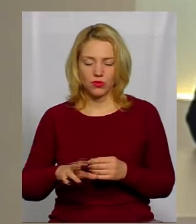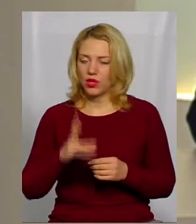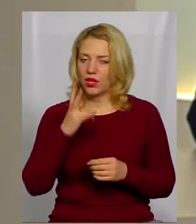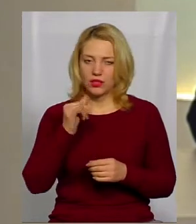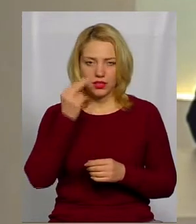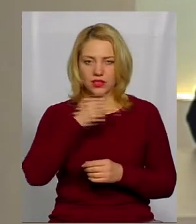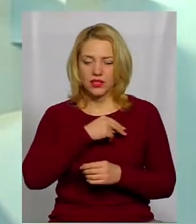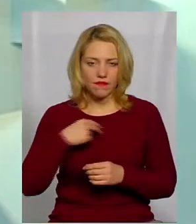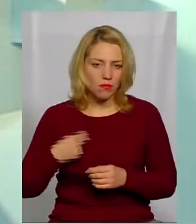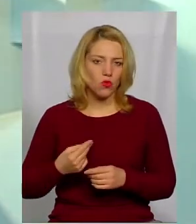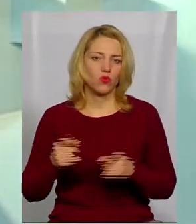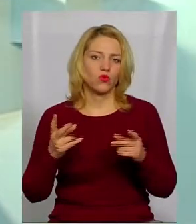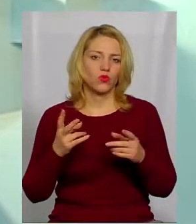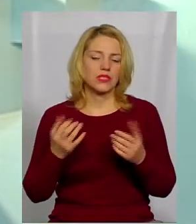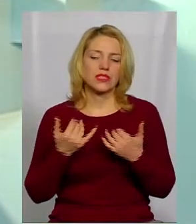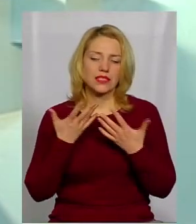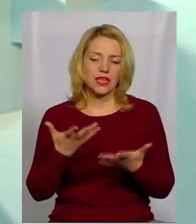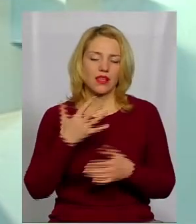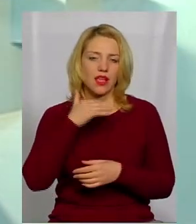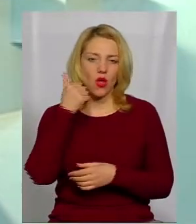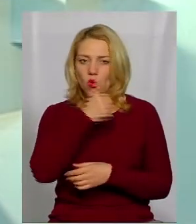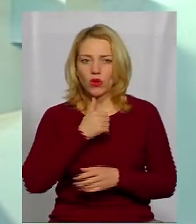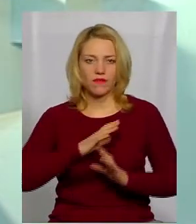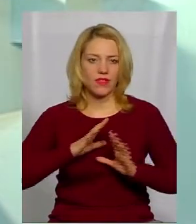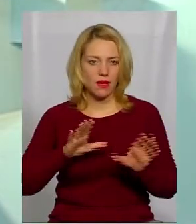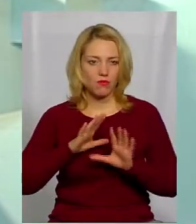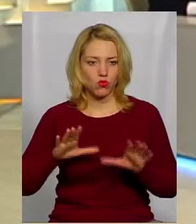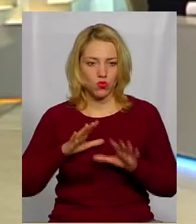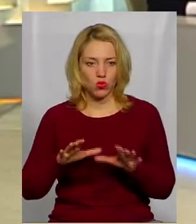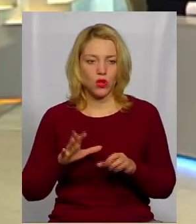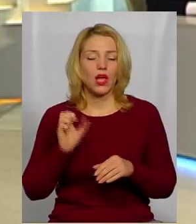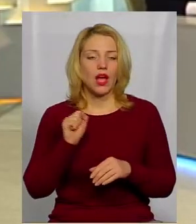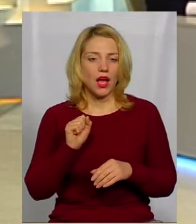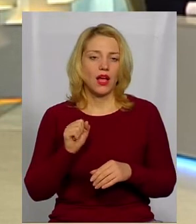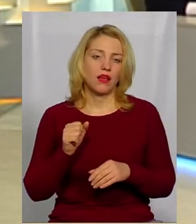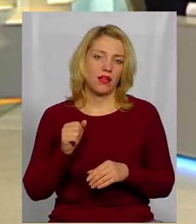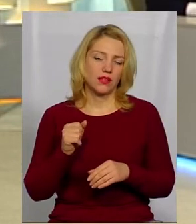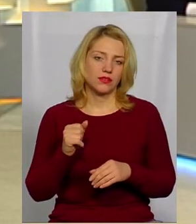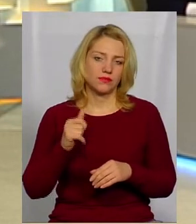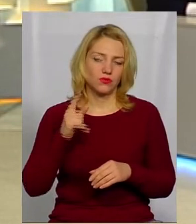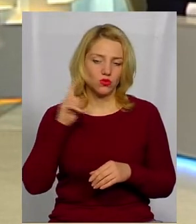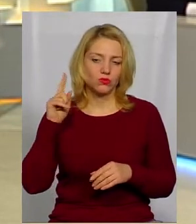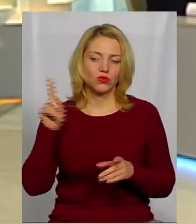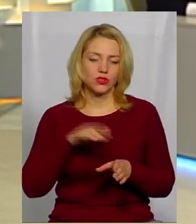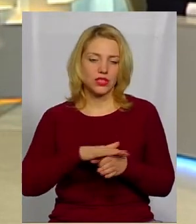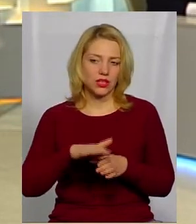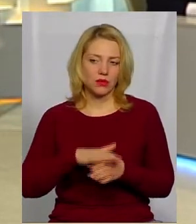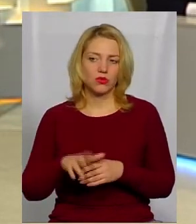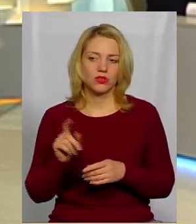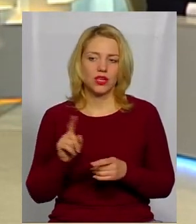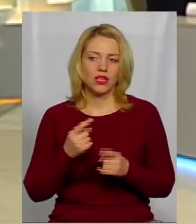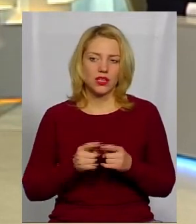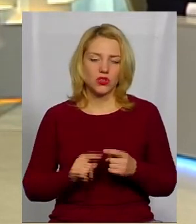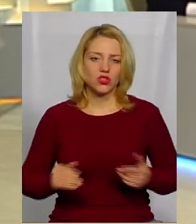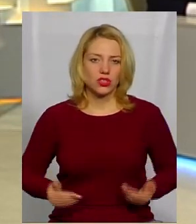Ні, слава Богу, за скільки років ні разу не було. Ви дотримуєтесь усіх? Я що ті дійсно життєві, як